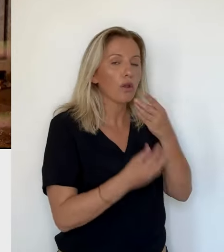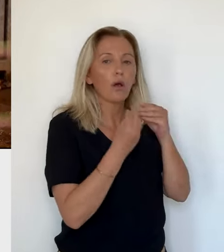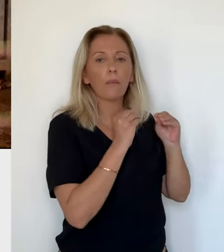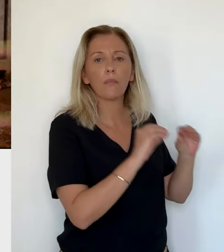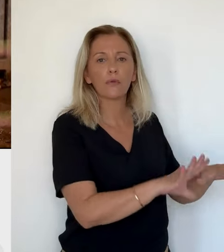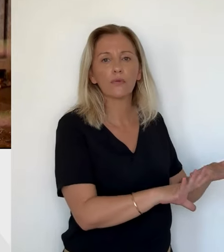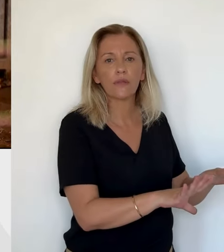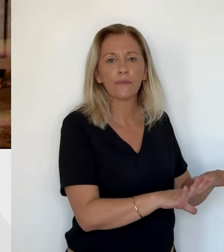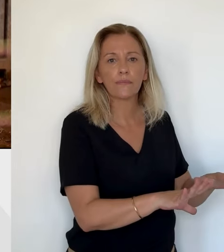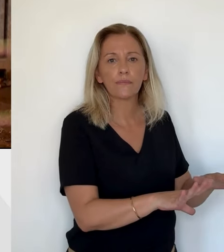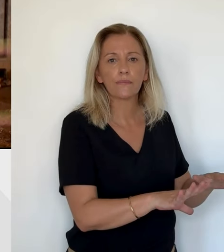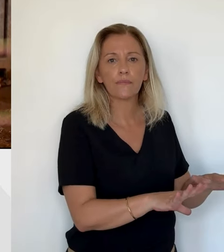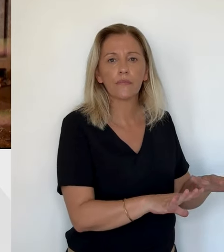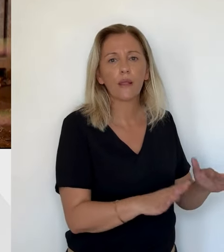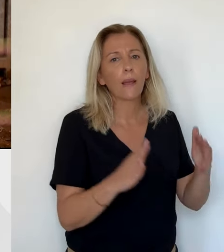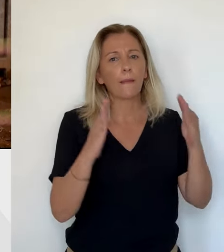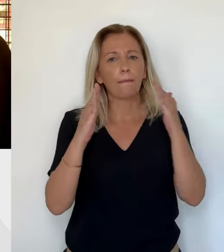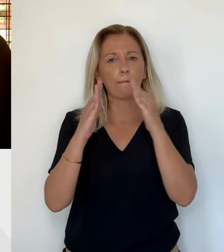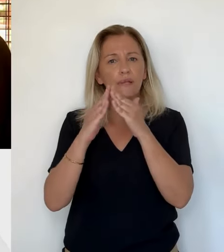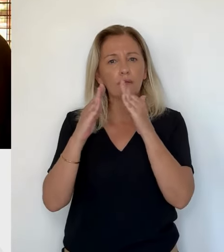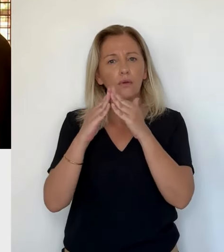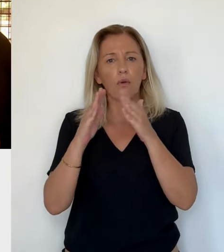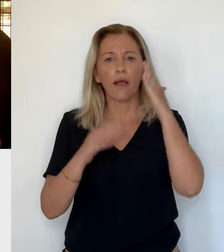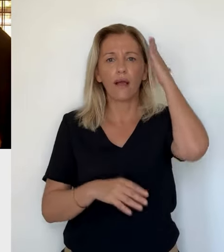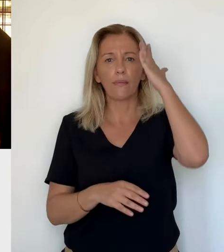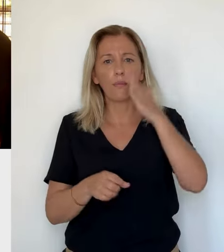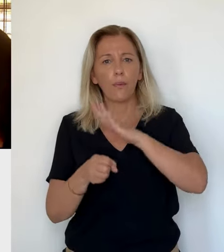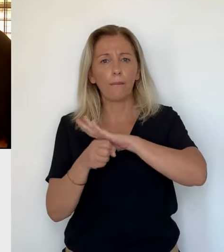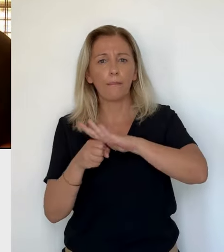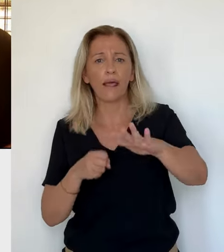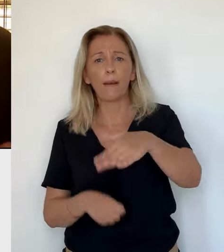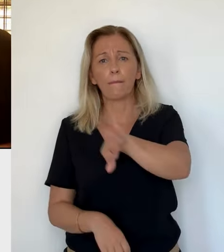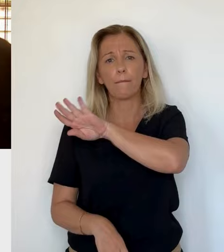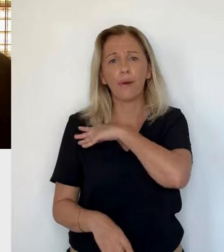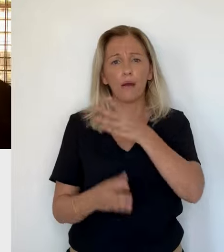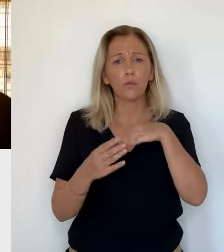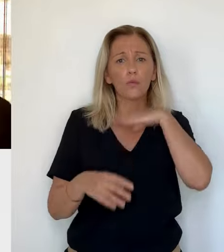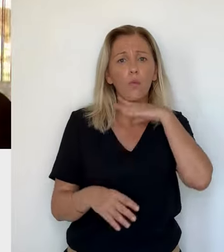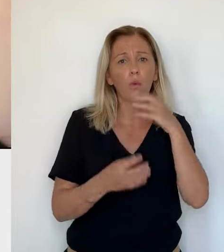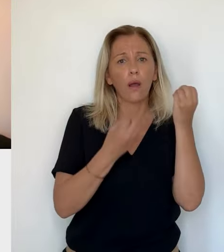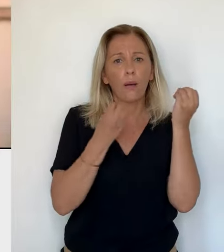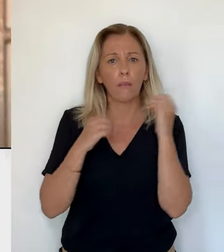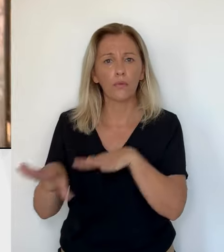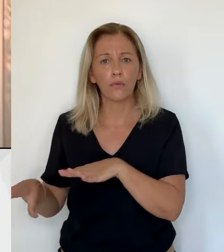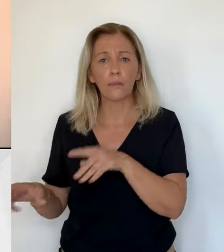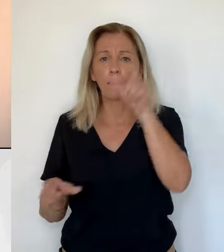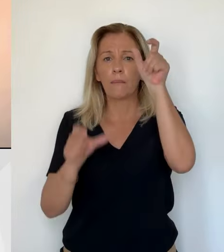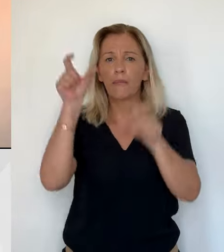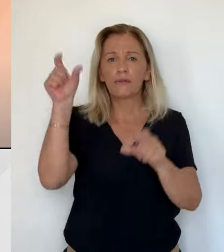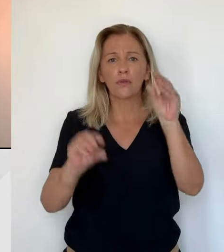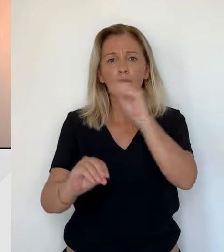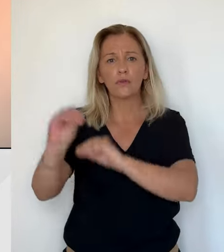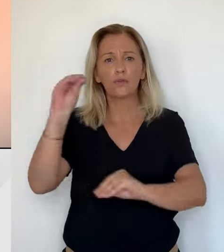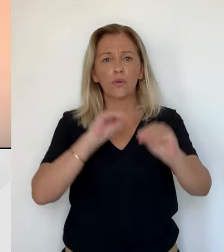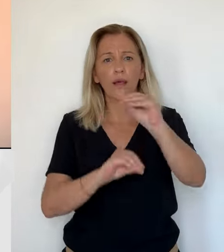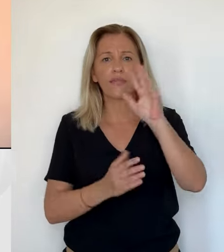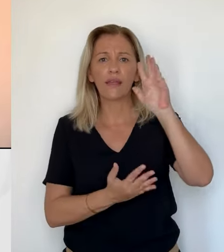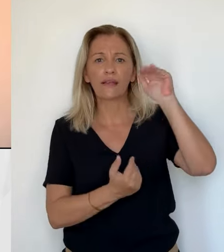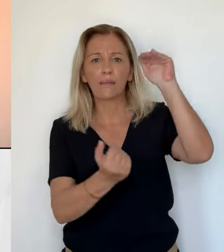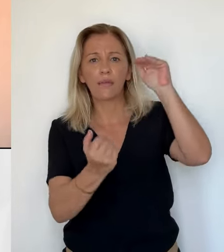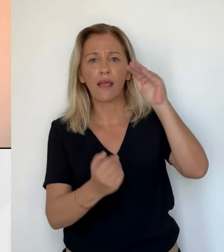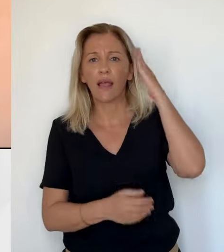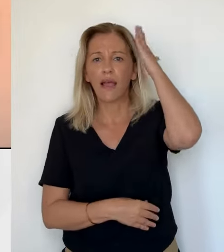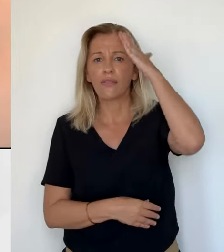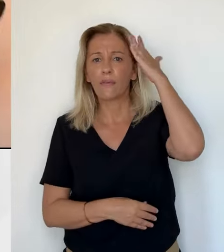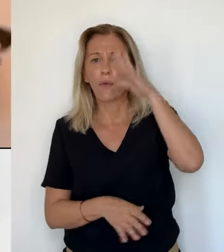Les soigneurs comptent sur l'adoption pour libérer des places. Léa et sa mère sont venus voir les chiots. Elles promettent d'être attentionnées avec leurs futurs chiens.